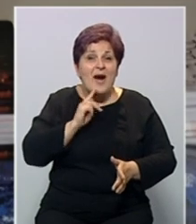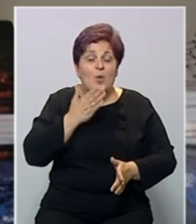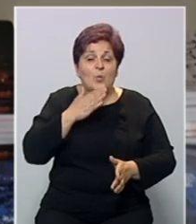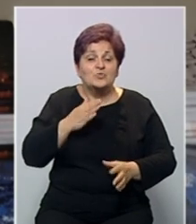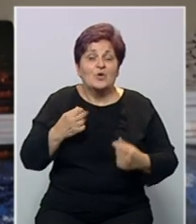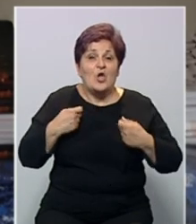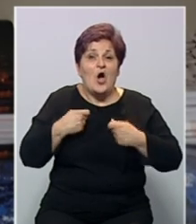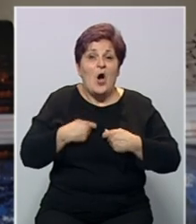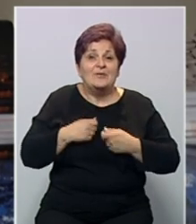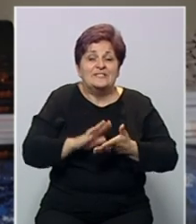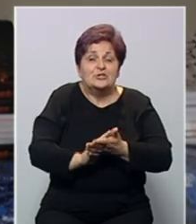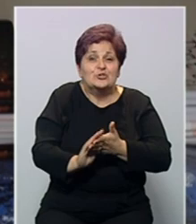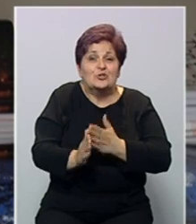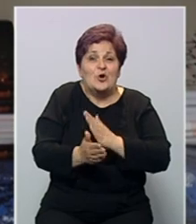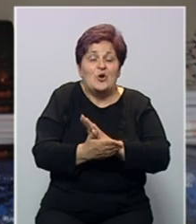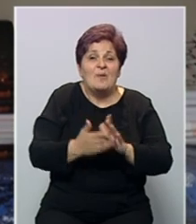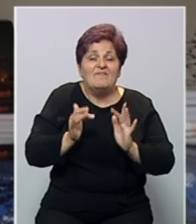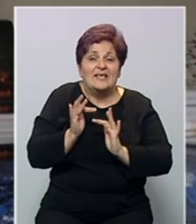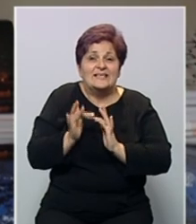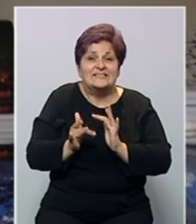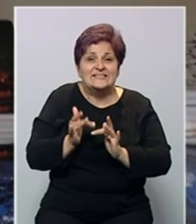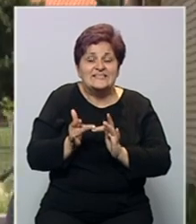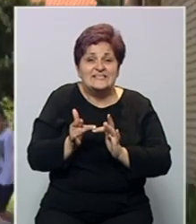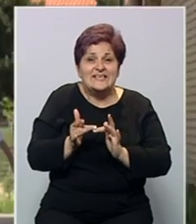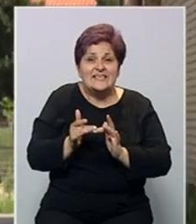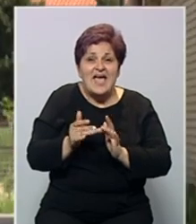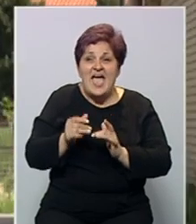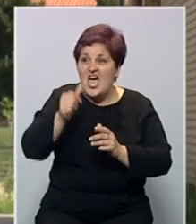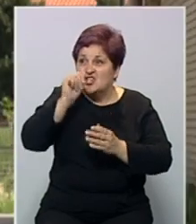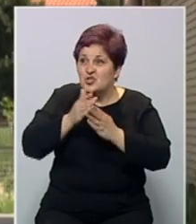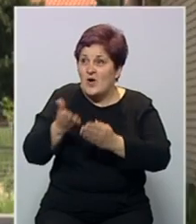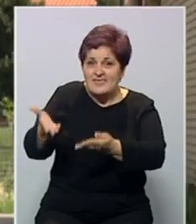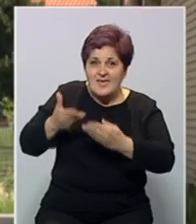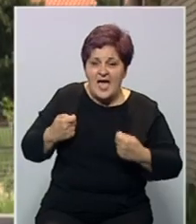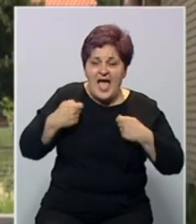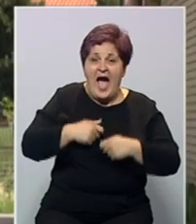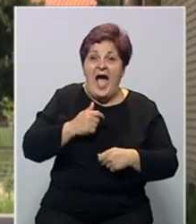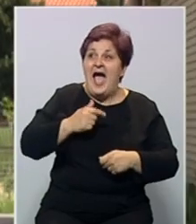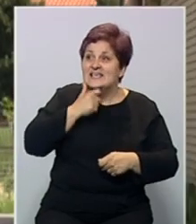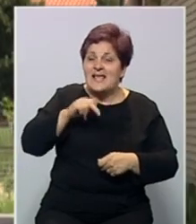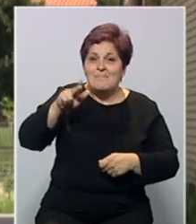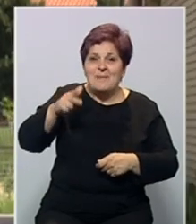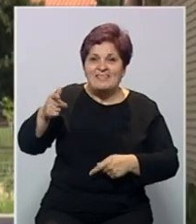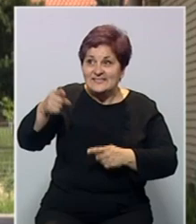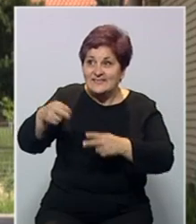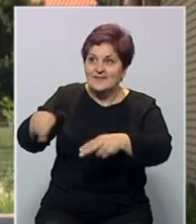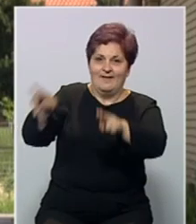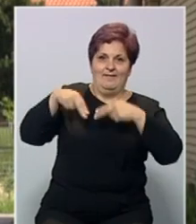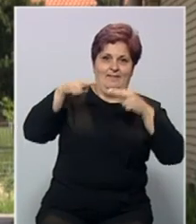u školu opremiti dosta skromnije, uz sada već tradicionalno nasjeđivanje učbenika i garderobe od starije braće i sestara.